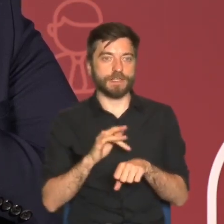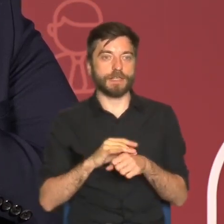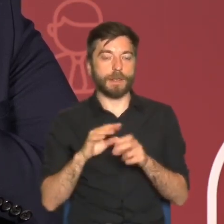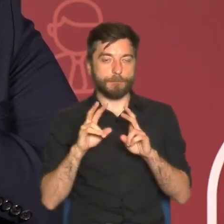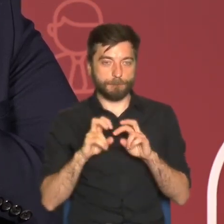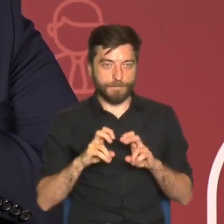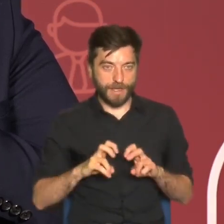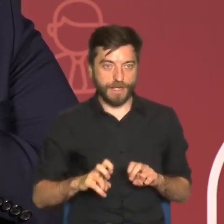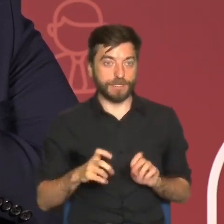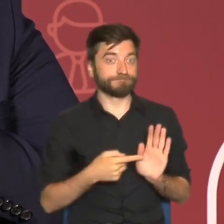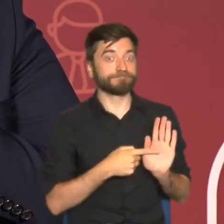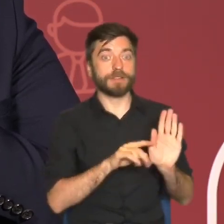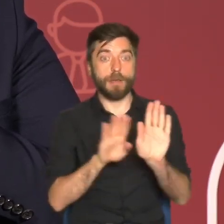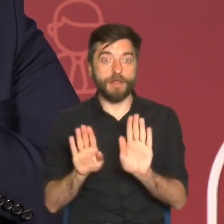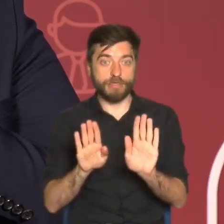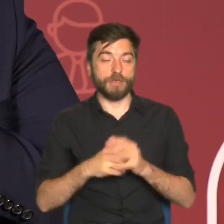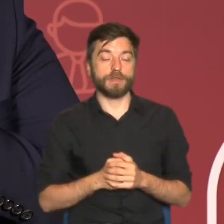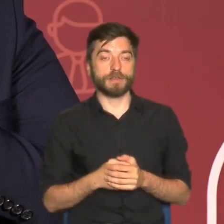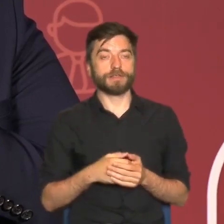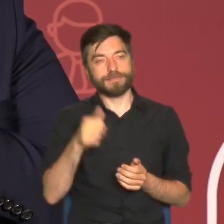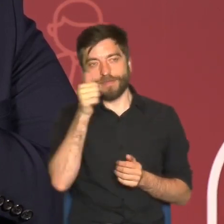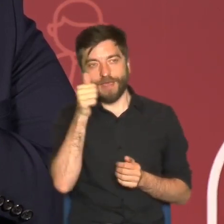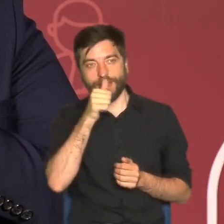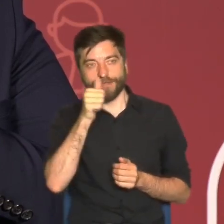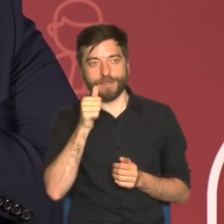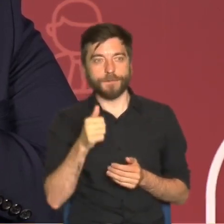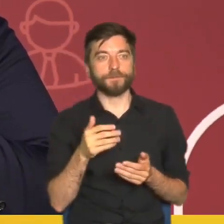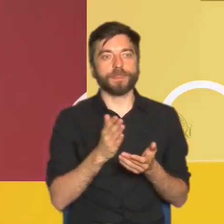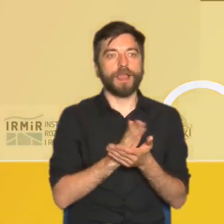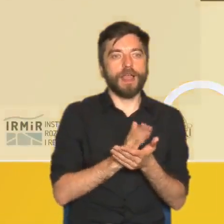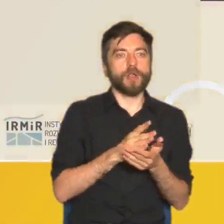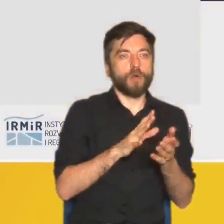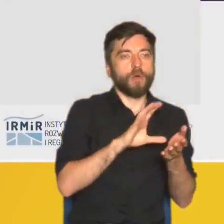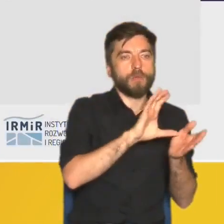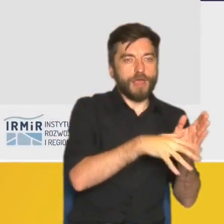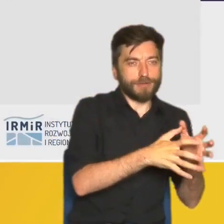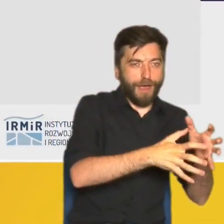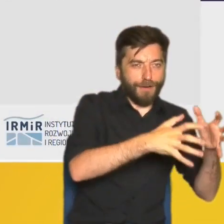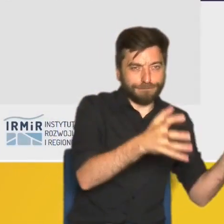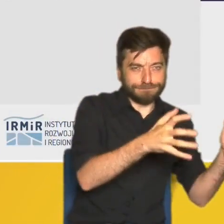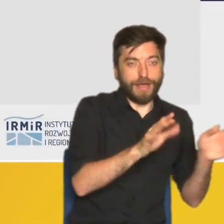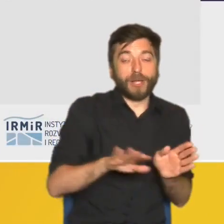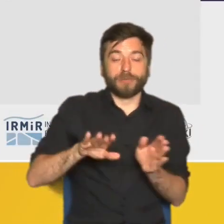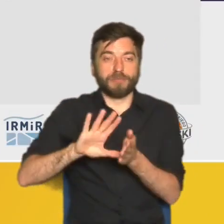które chciałbym zaprezentować nazwaliśmy pomiędzy metropolizacją a marginalizacją.